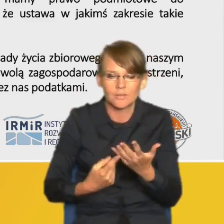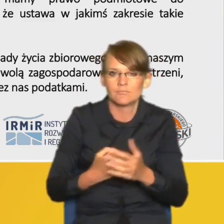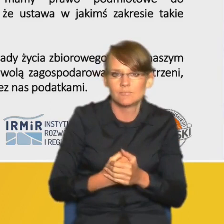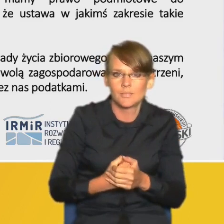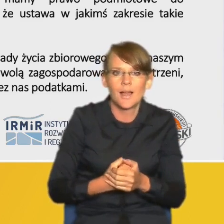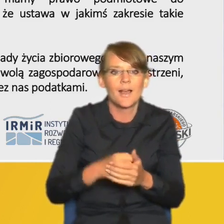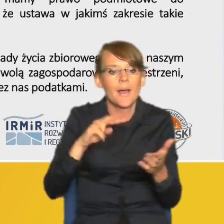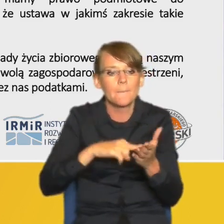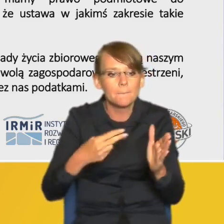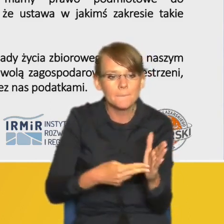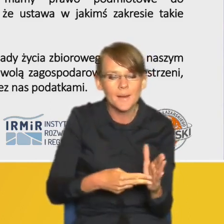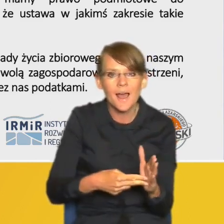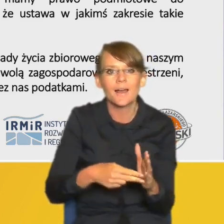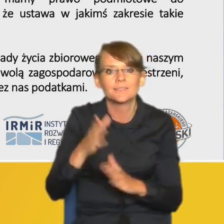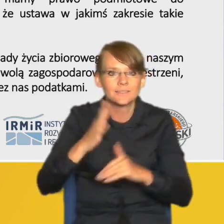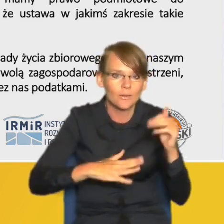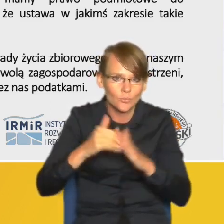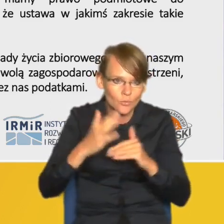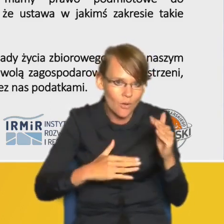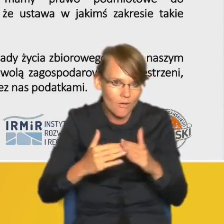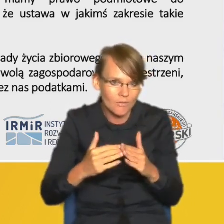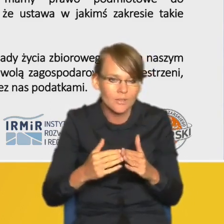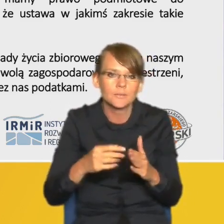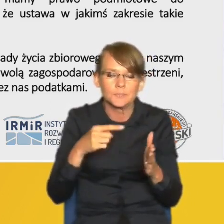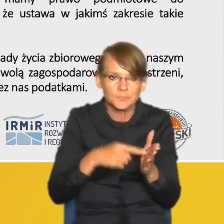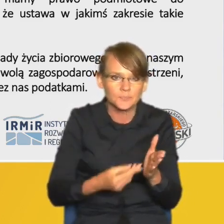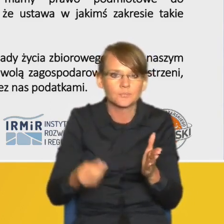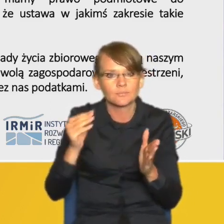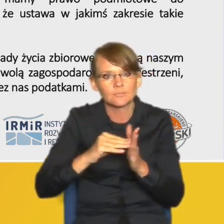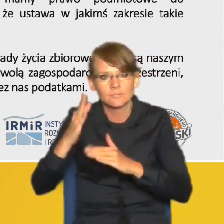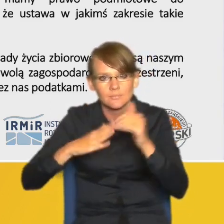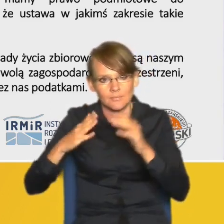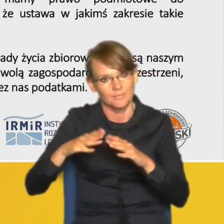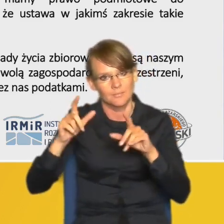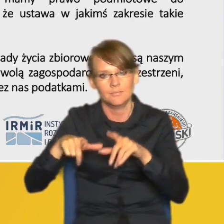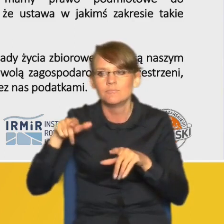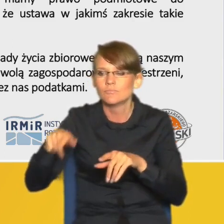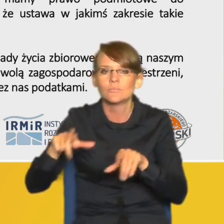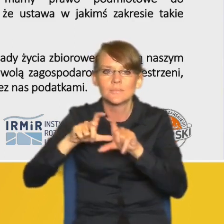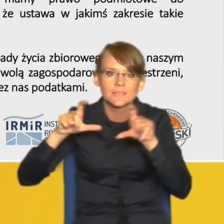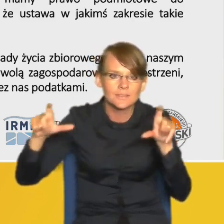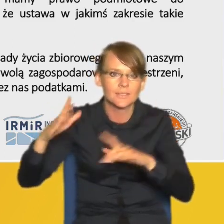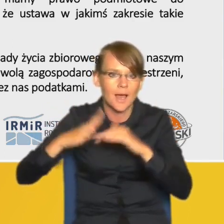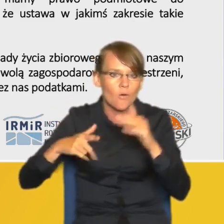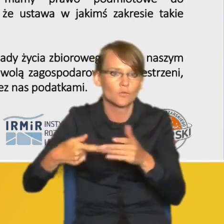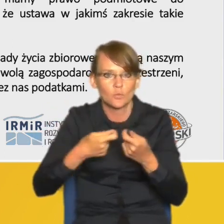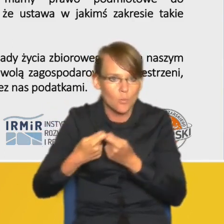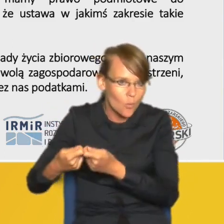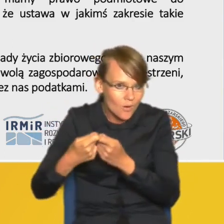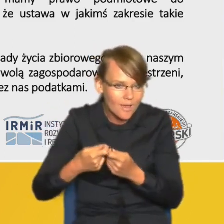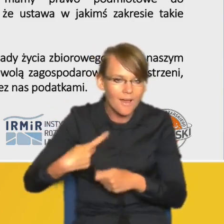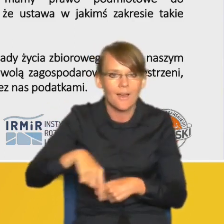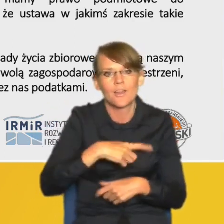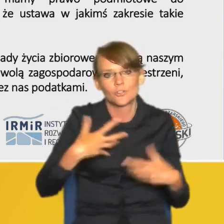planów zabudowy dobuduje nam niezbędne infrastrukturę wspólną która będzie powodowała iż komfort naszego życia będzie